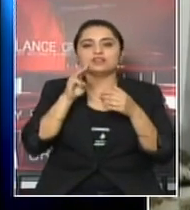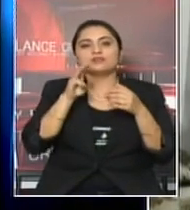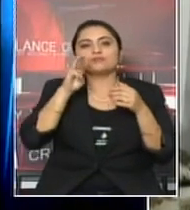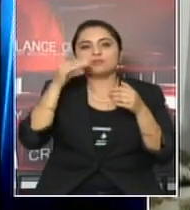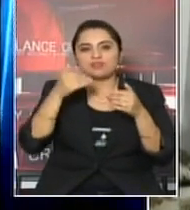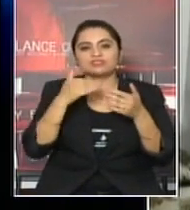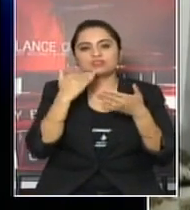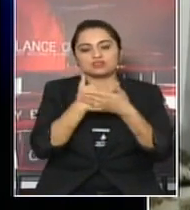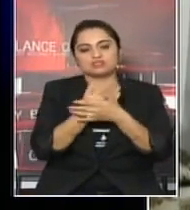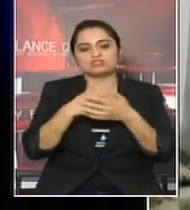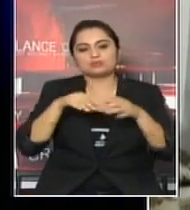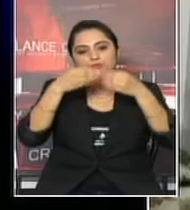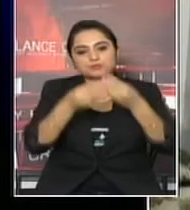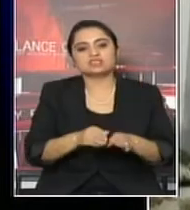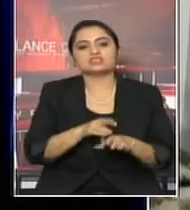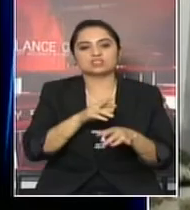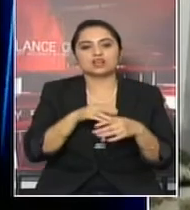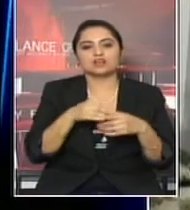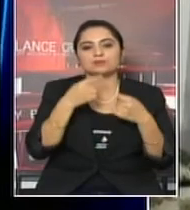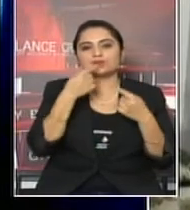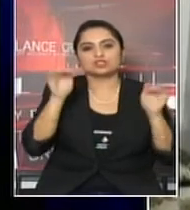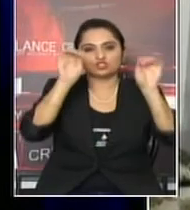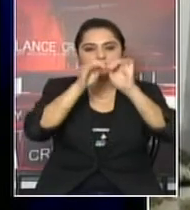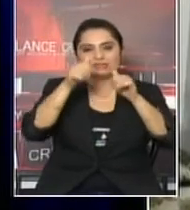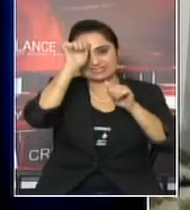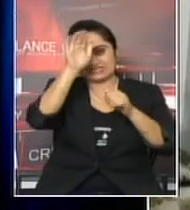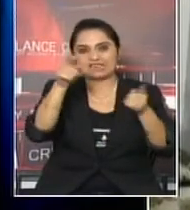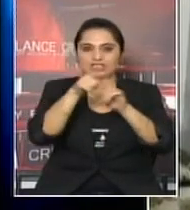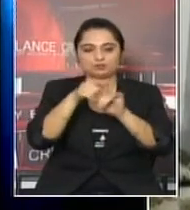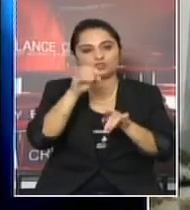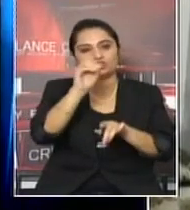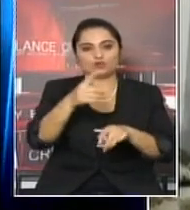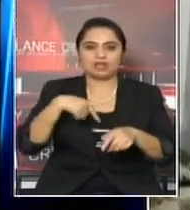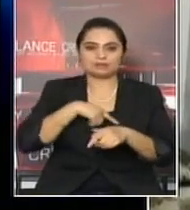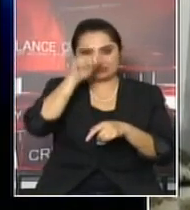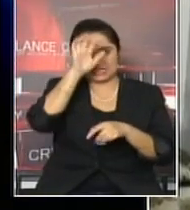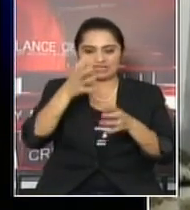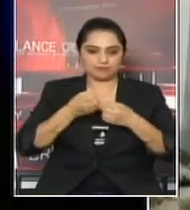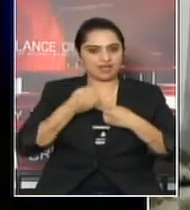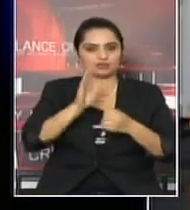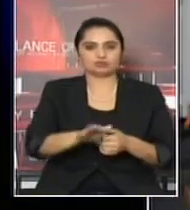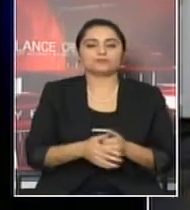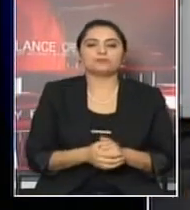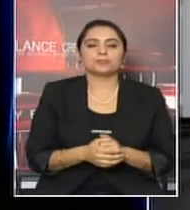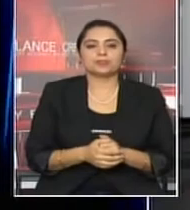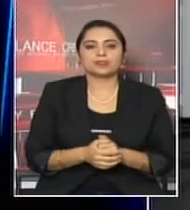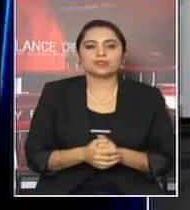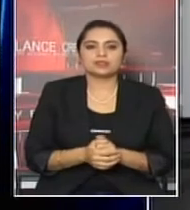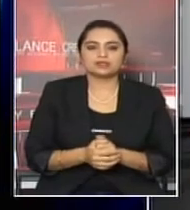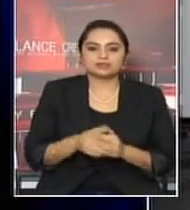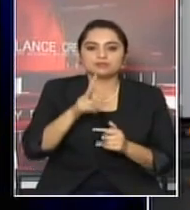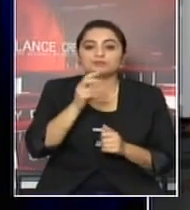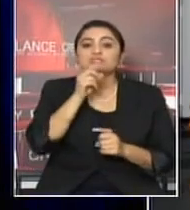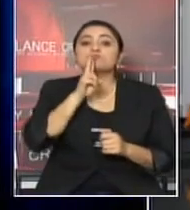बदर हुने रख सदर हुने समंदी जानकारी पनी दी रहे को हमले जानकारी प्राफ्त बहे कोछा अनि नविन जी 20